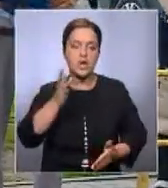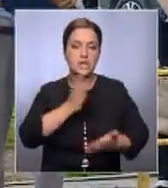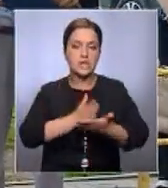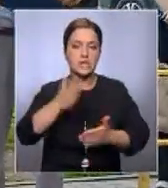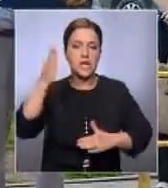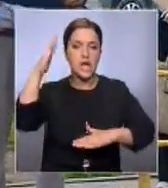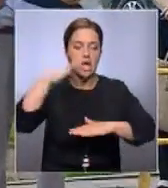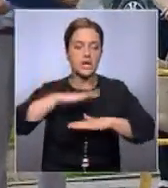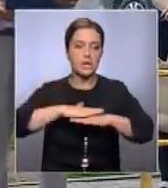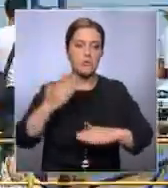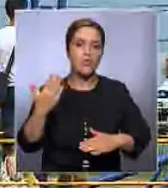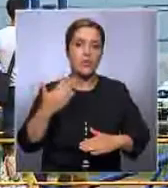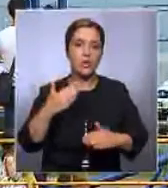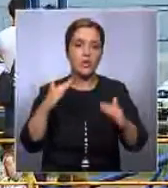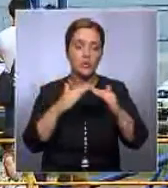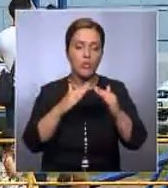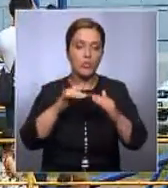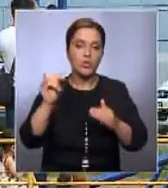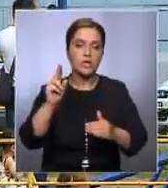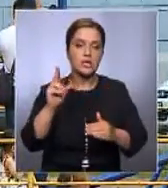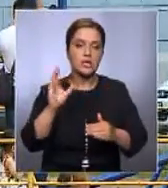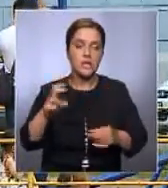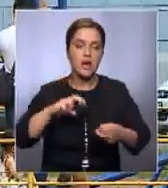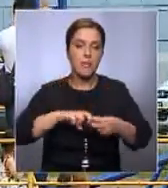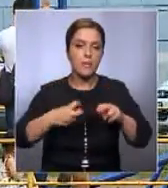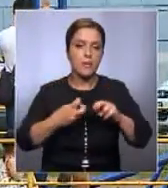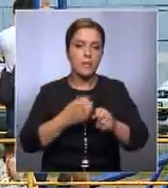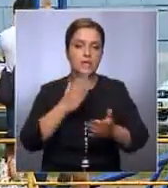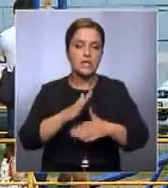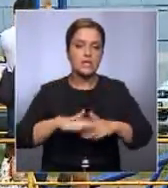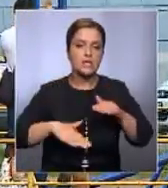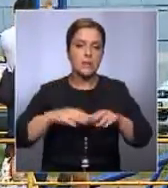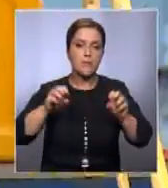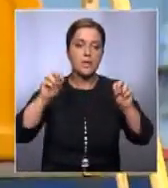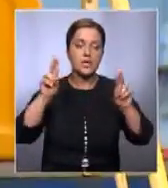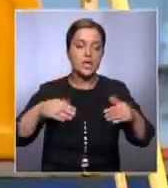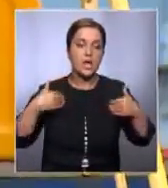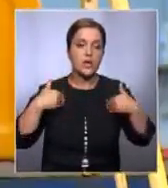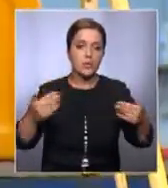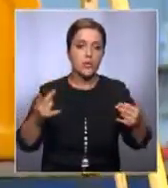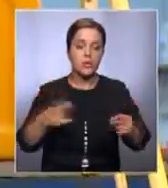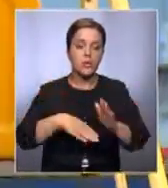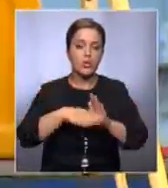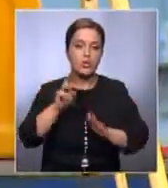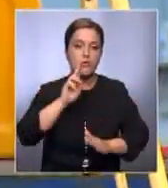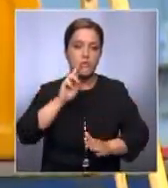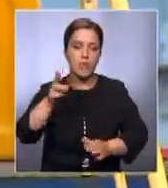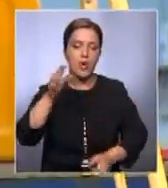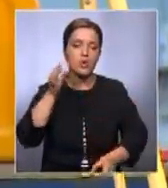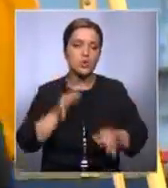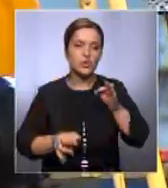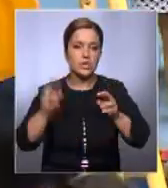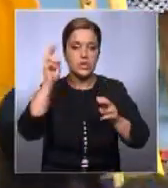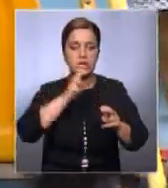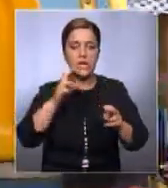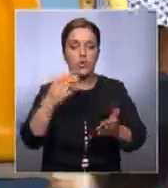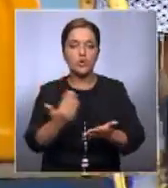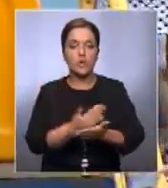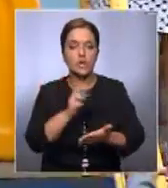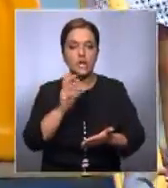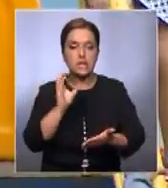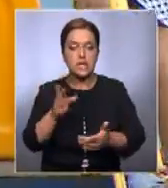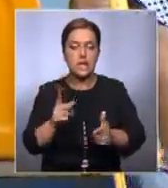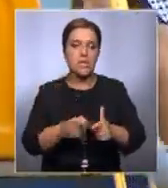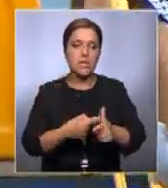сотни домов, испытывающих проблемы с КСК. Специалисты рекомендуют обращаться в суд, искать новый кооператив, либо создавать